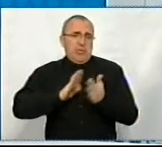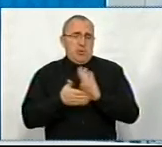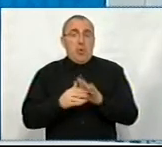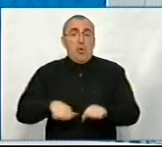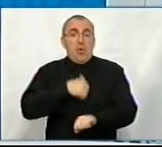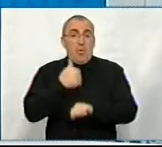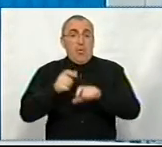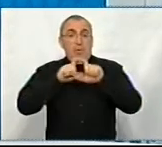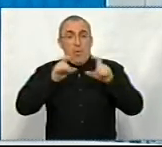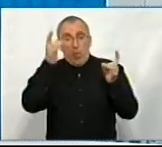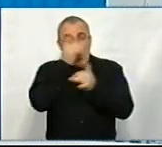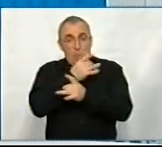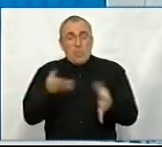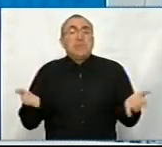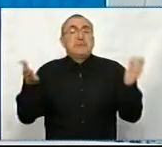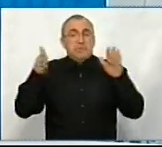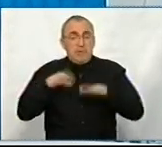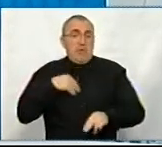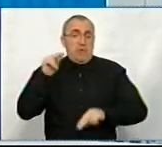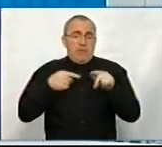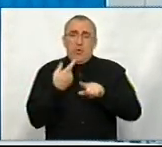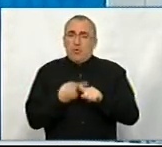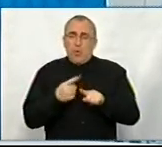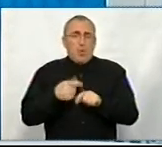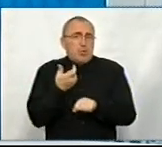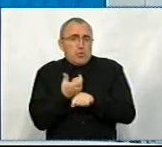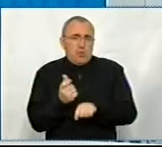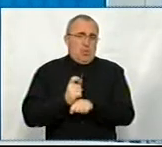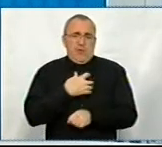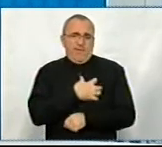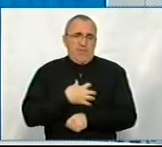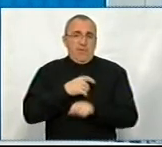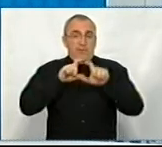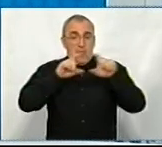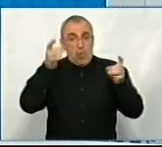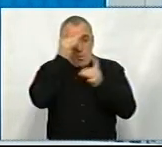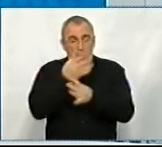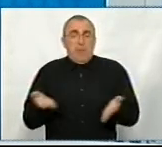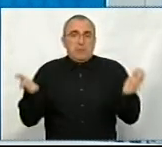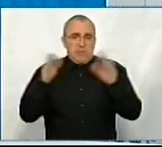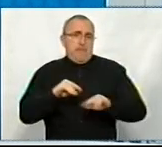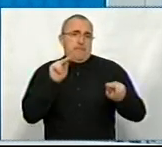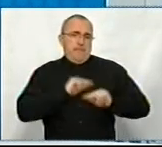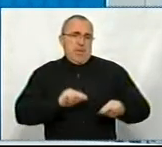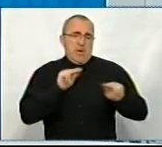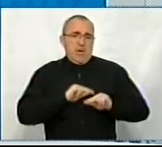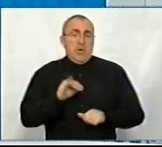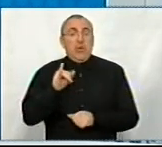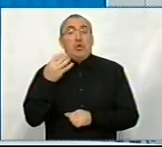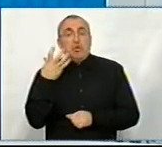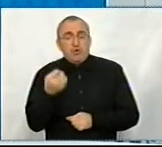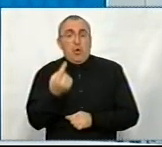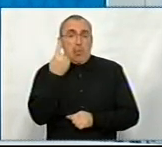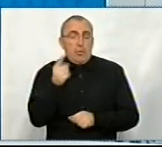головне, щоб заклади культури залишались, тому що я вважаю, що це дуже важливо. Заклади культури мають залишатися, працюватися. І ще